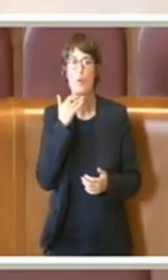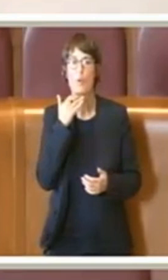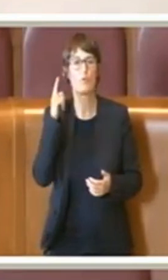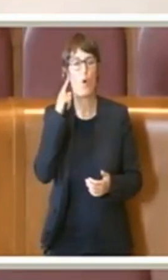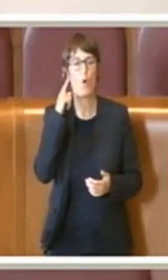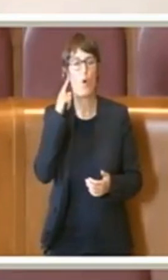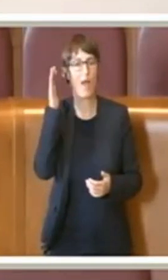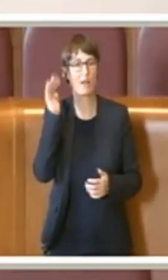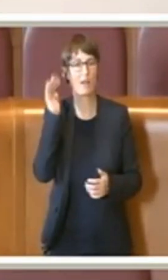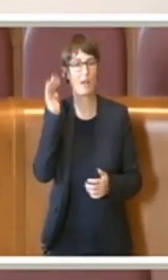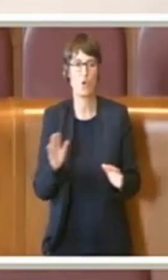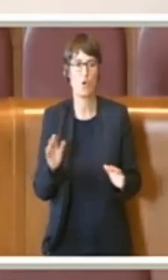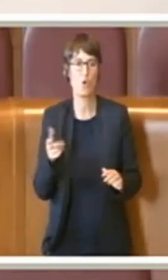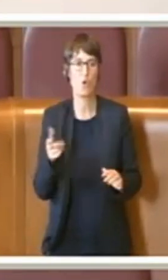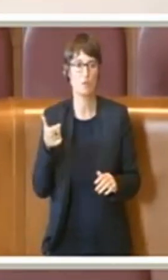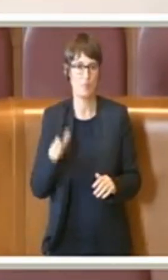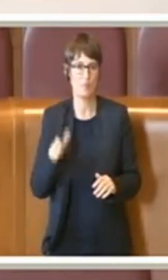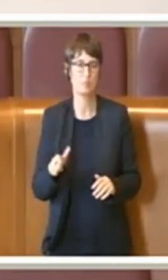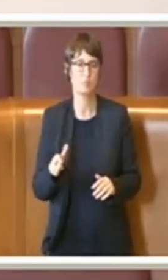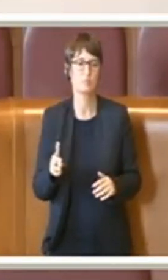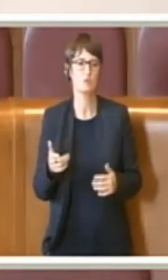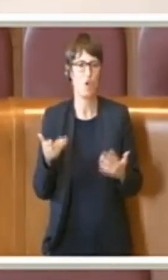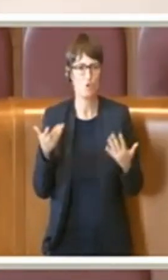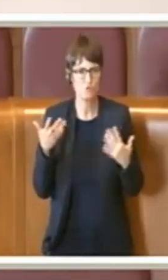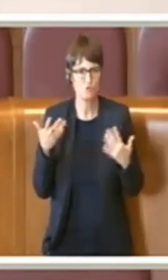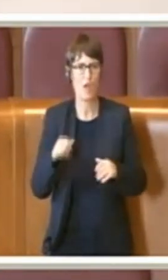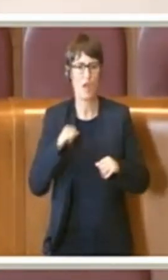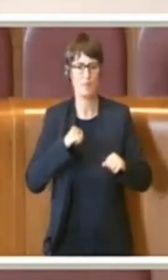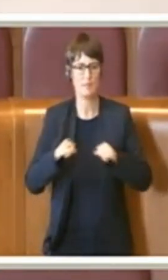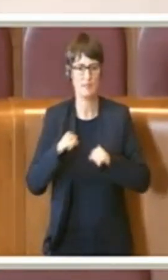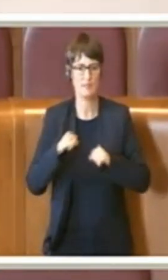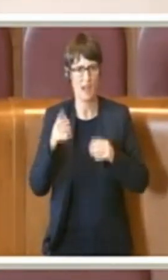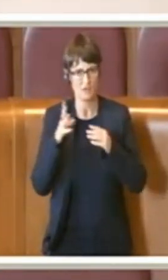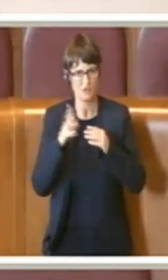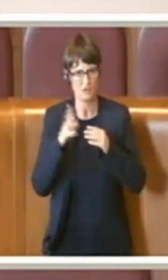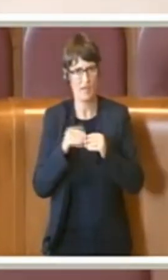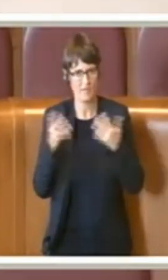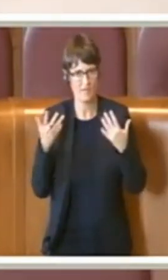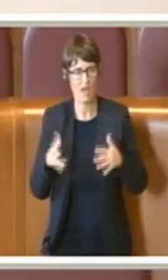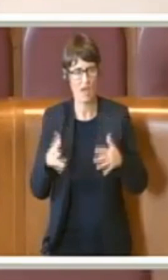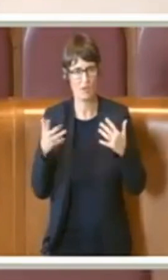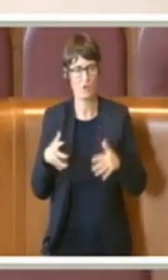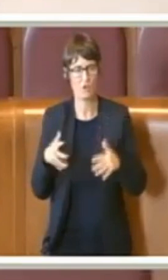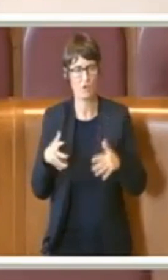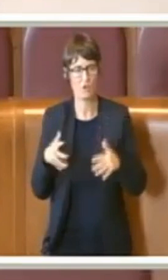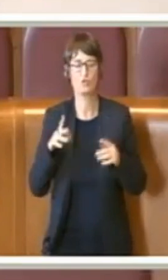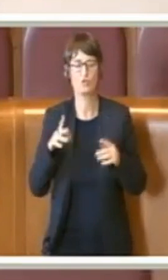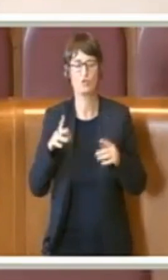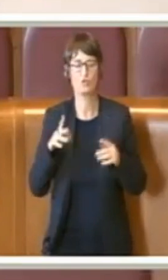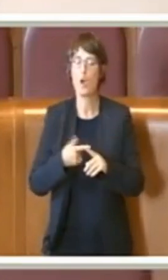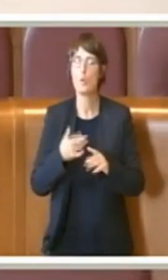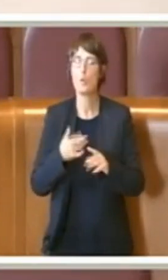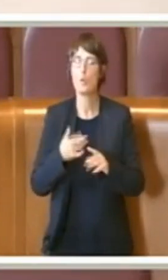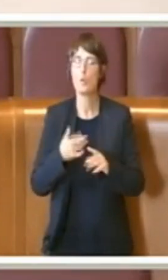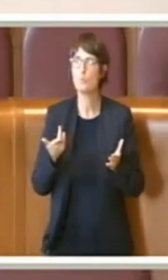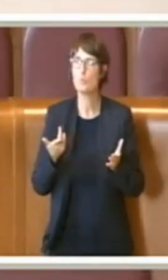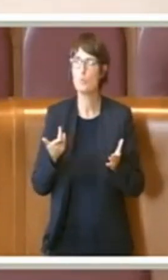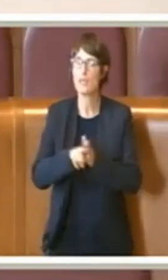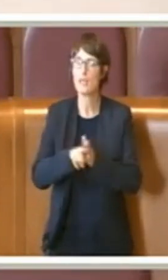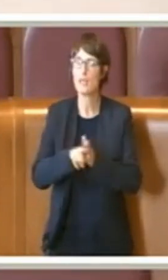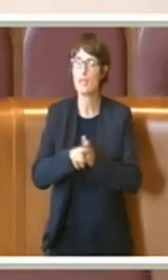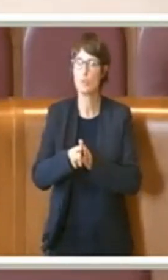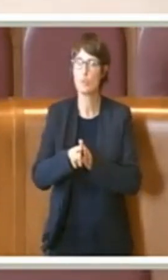quello che in realtà è stato fatto da questa amministrazione e le conclusioni che ci sono state nella